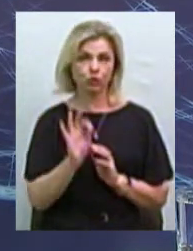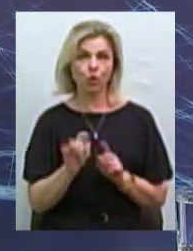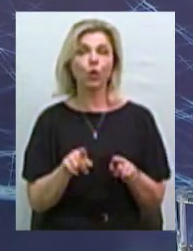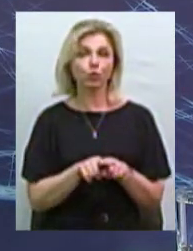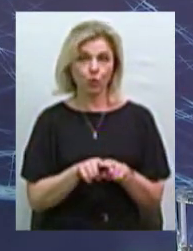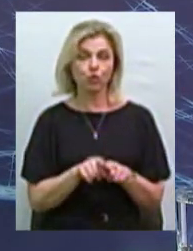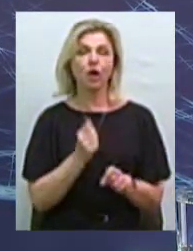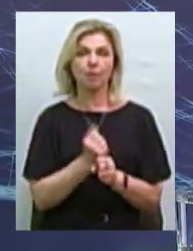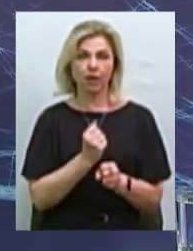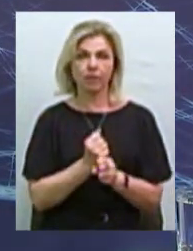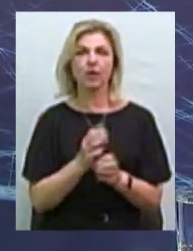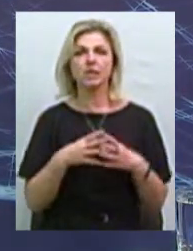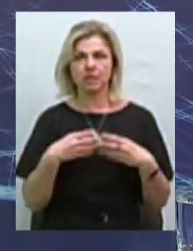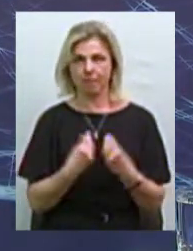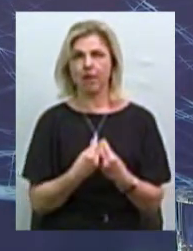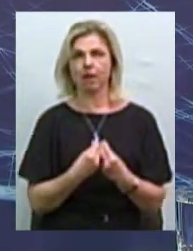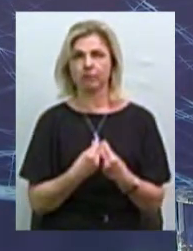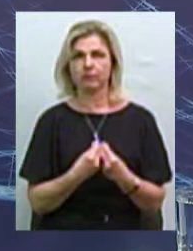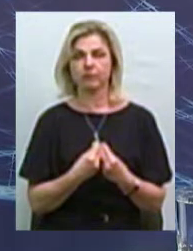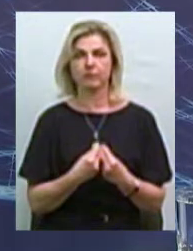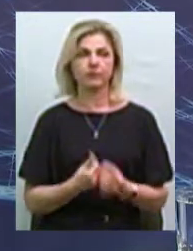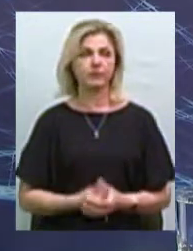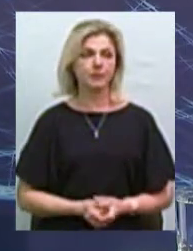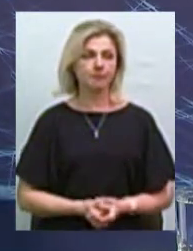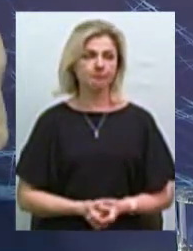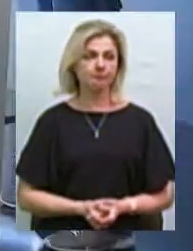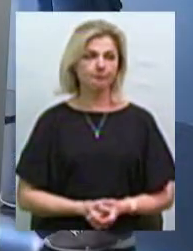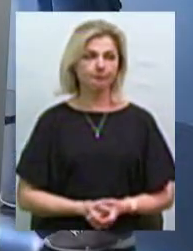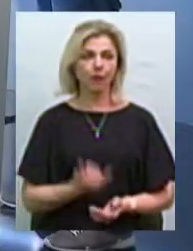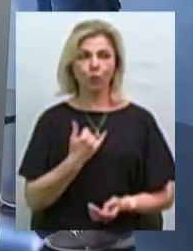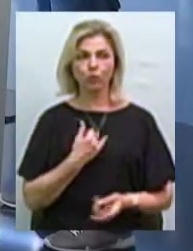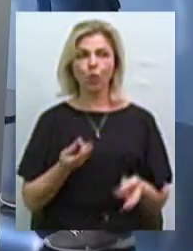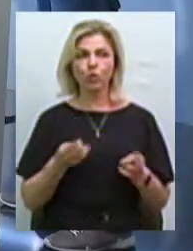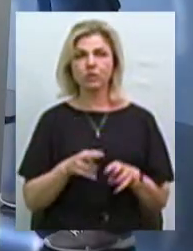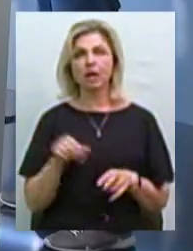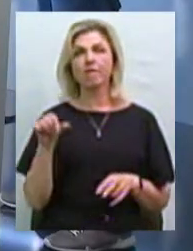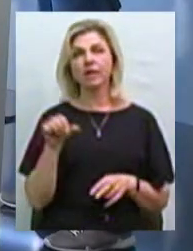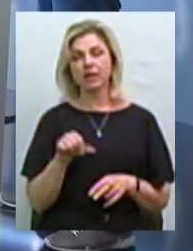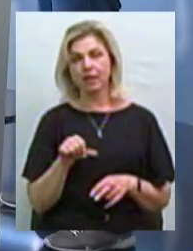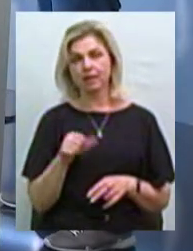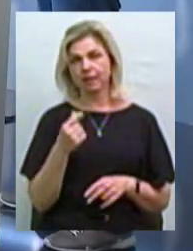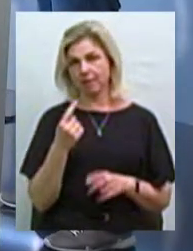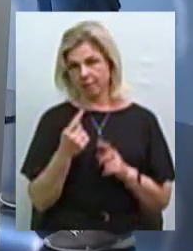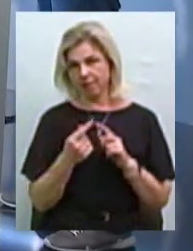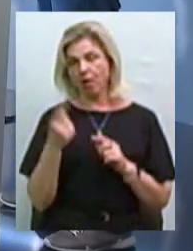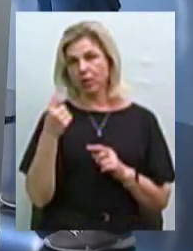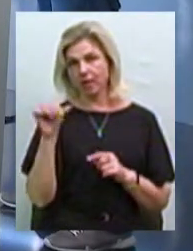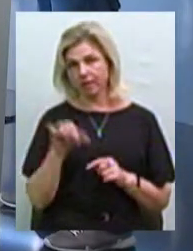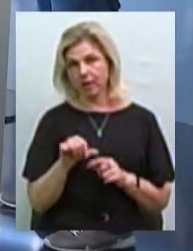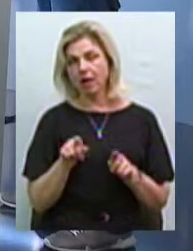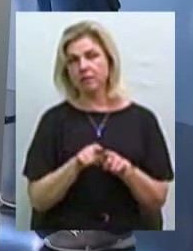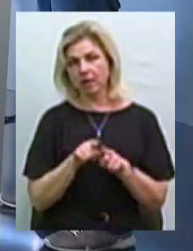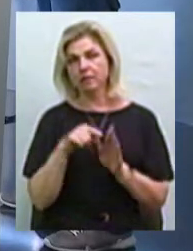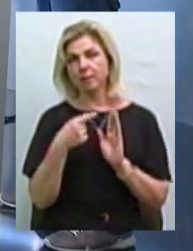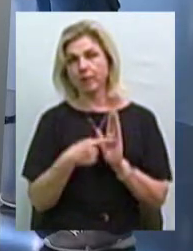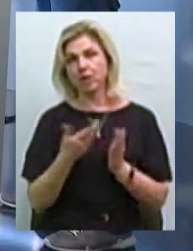обробляється сімейними фермами. Тобто, у нас буквально хвилини-півтори залишається, Микола, мушу вас спитати. Теж там є запитання, чи може